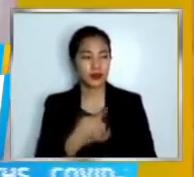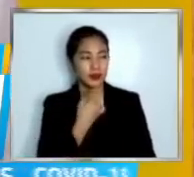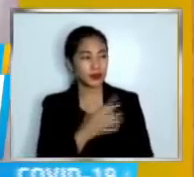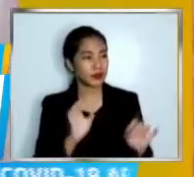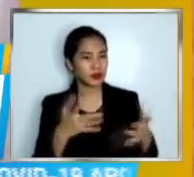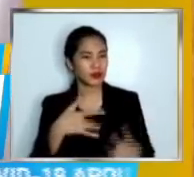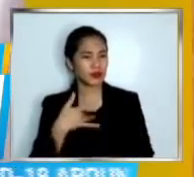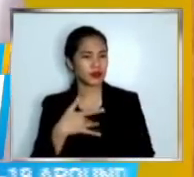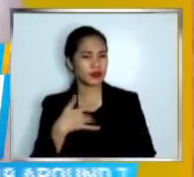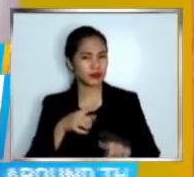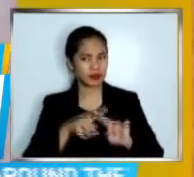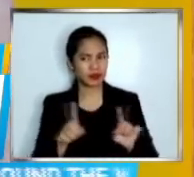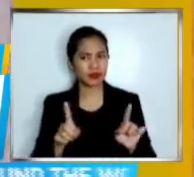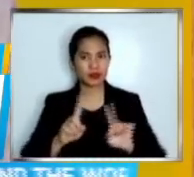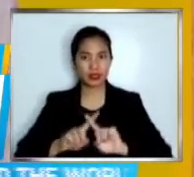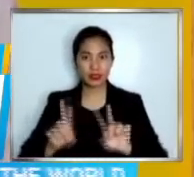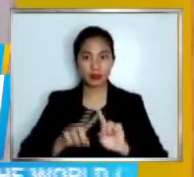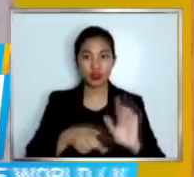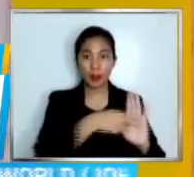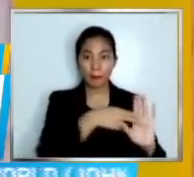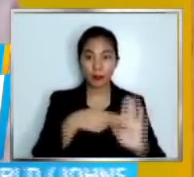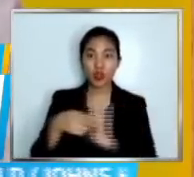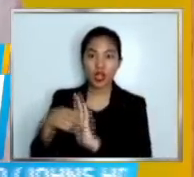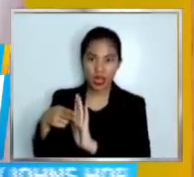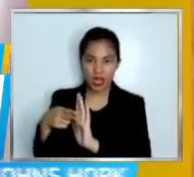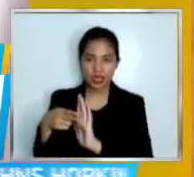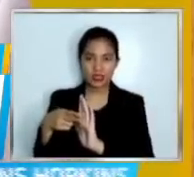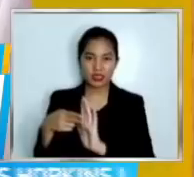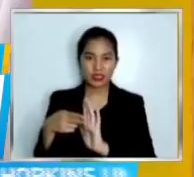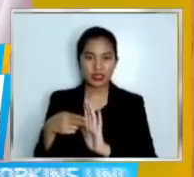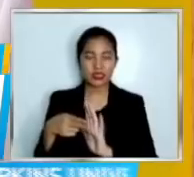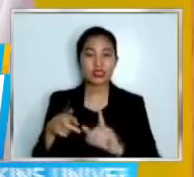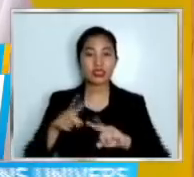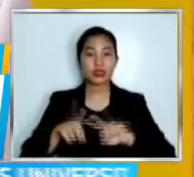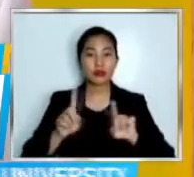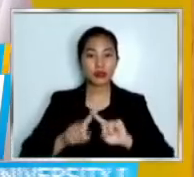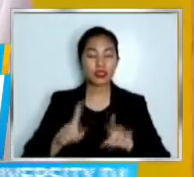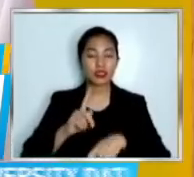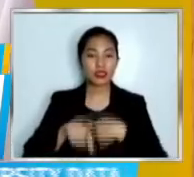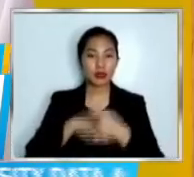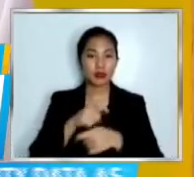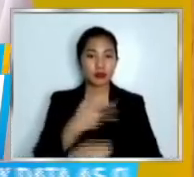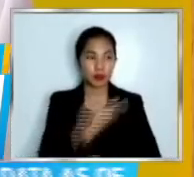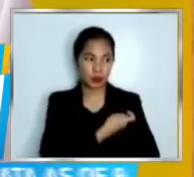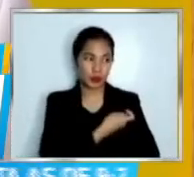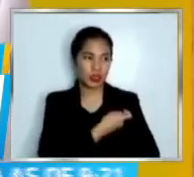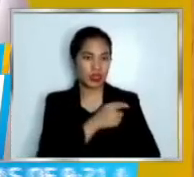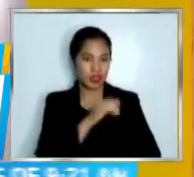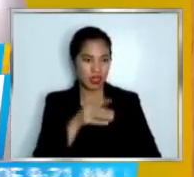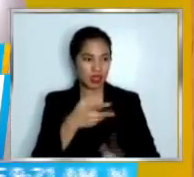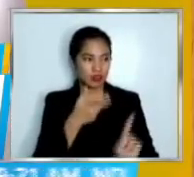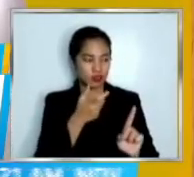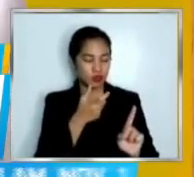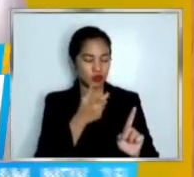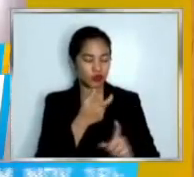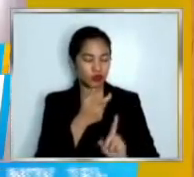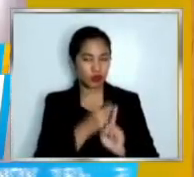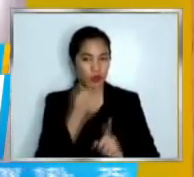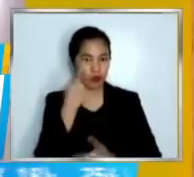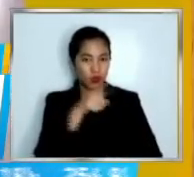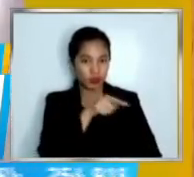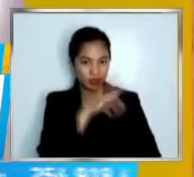magkaibang brand pa ng bakuna ang nabigyan sa kanya. So, anyway, ito ho, Sekretary, may karagdagang katanungan po si Rafi.